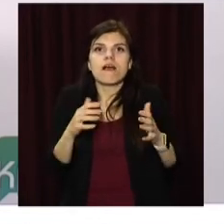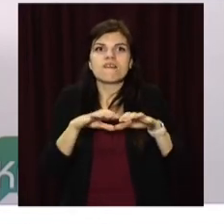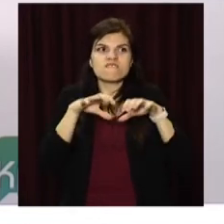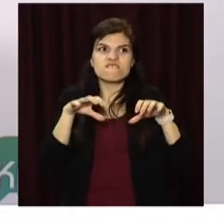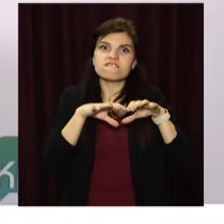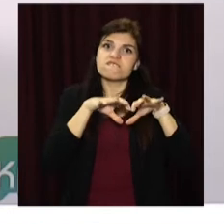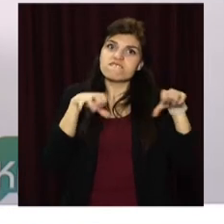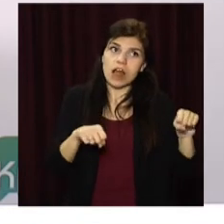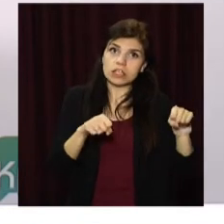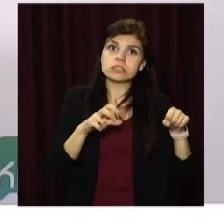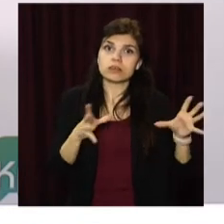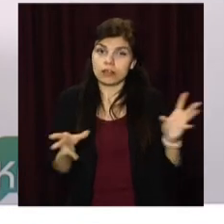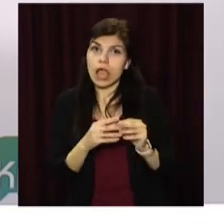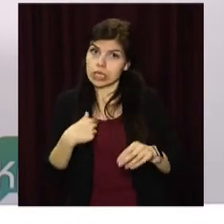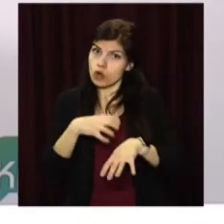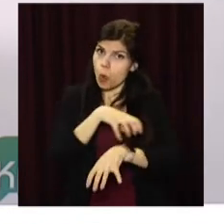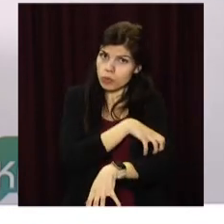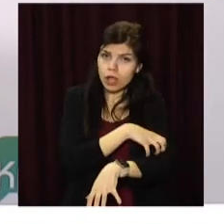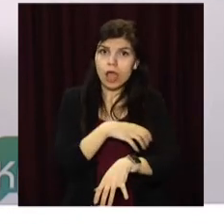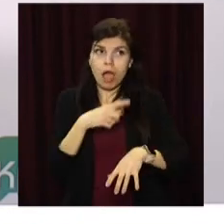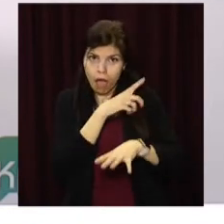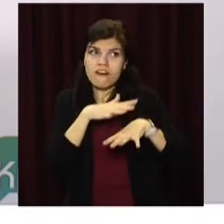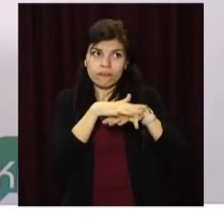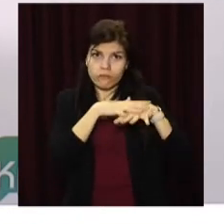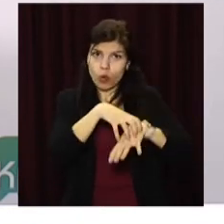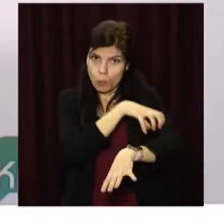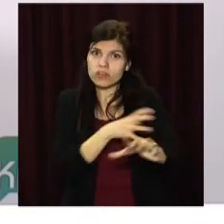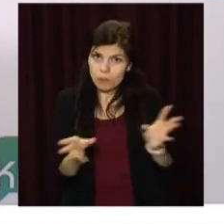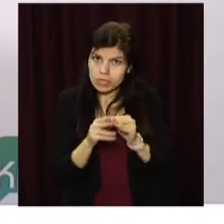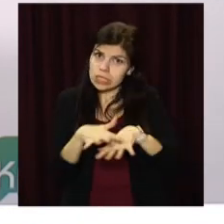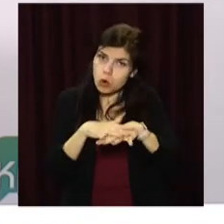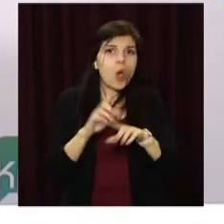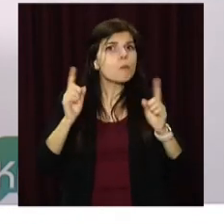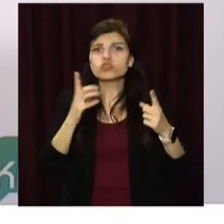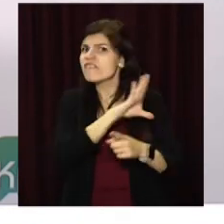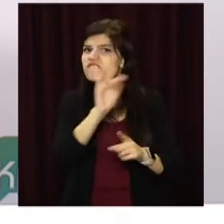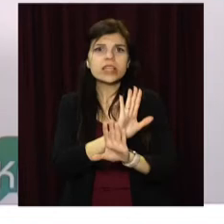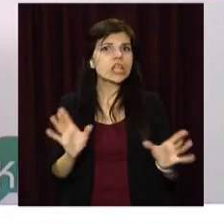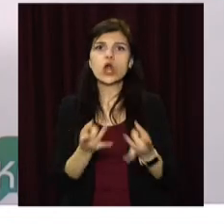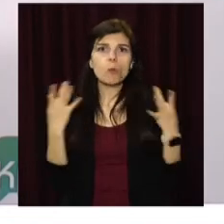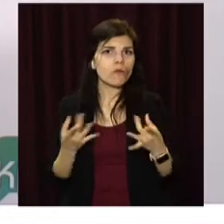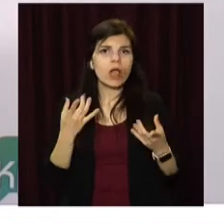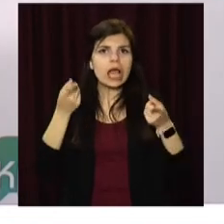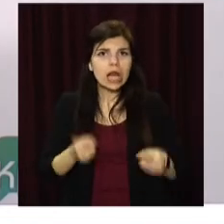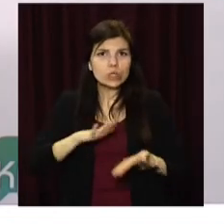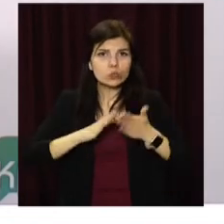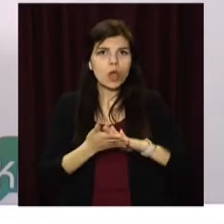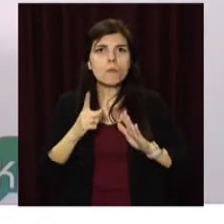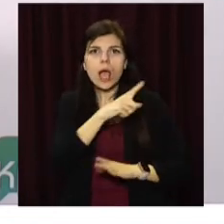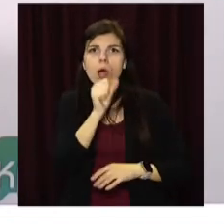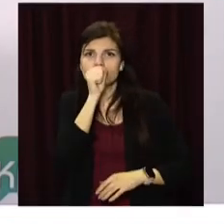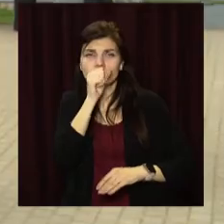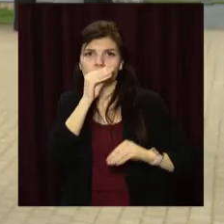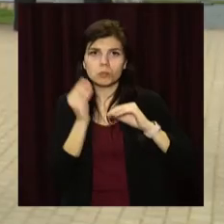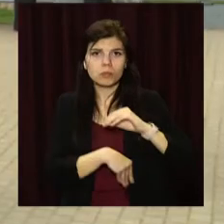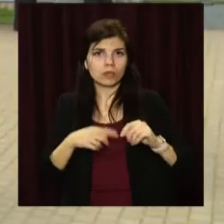народом, тобто я комуніст, я не розумію, що відбувається, чому ви не розповідаєте реальну ситуацію, чому ви приховуєте